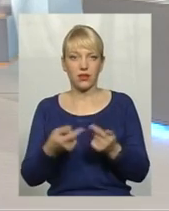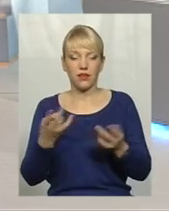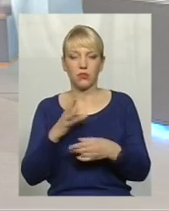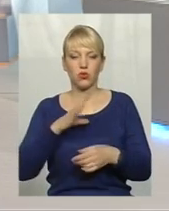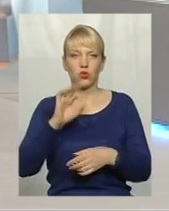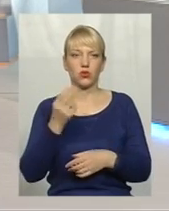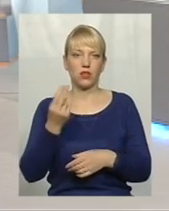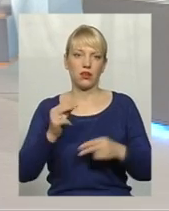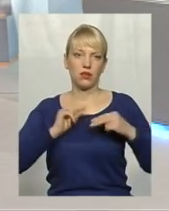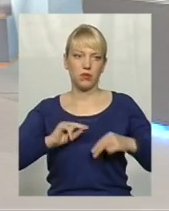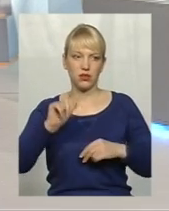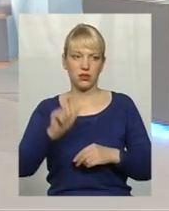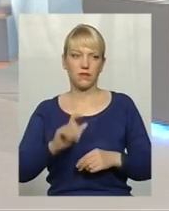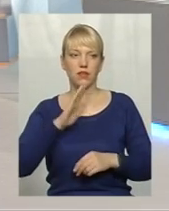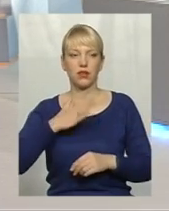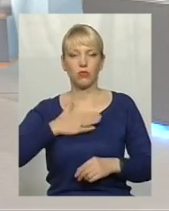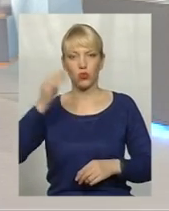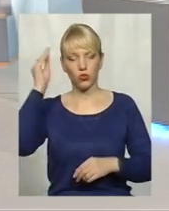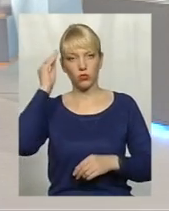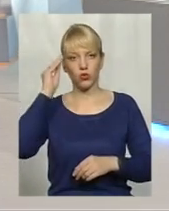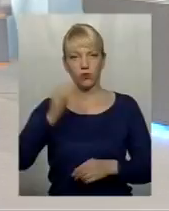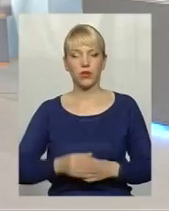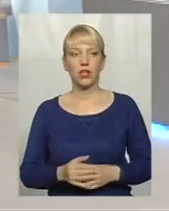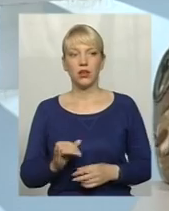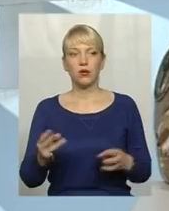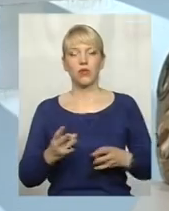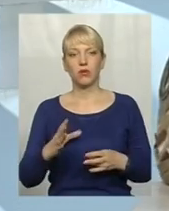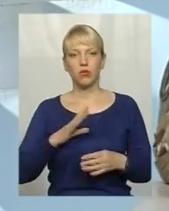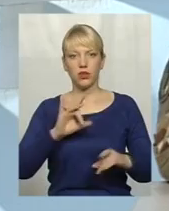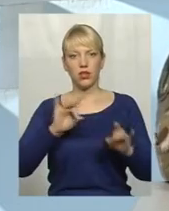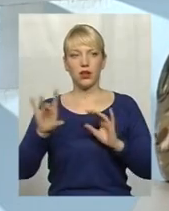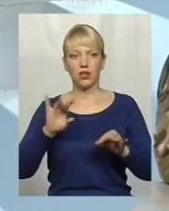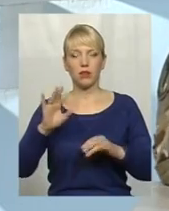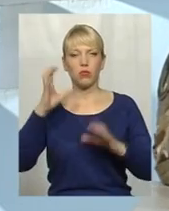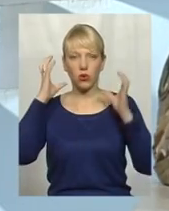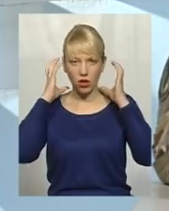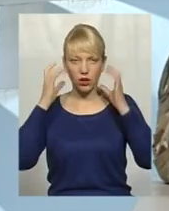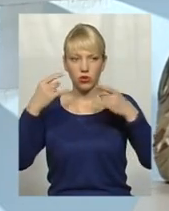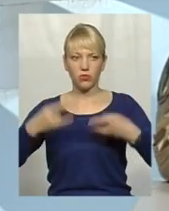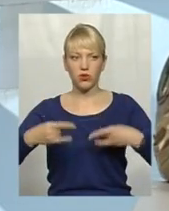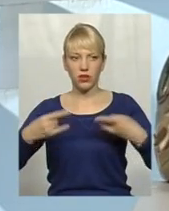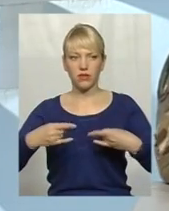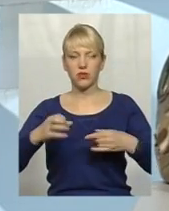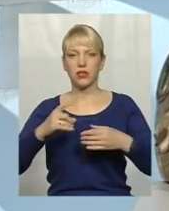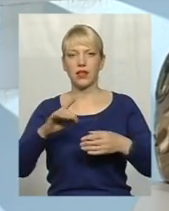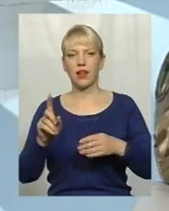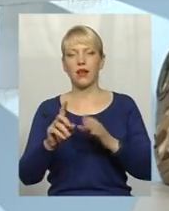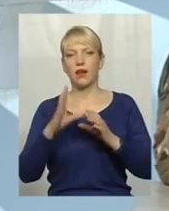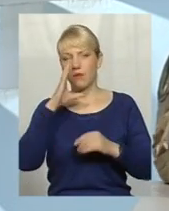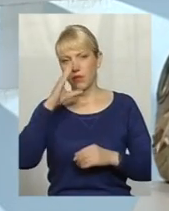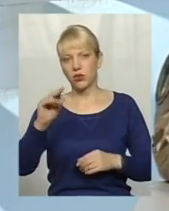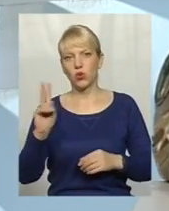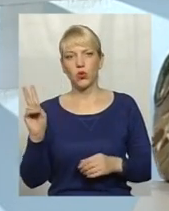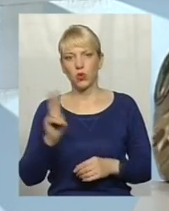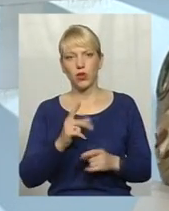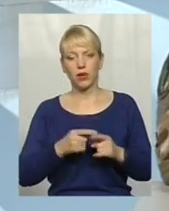працівник, на мою думку, і має бути реклама по радіо, телевізору, на маршрутках, на телебусах.